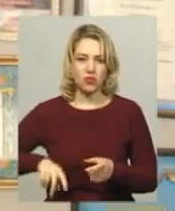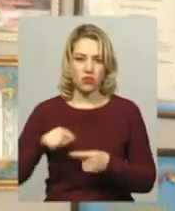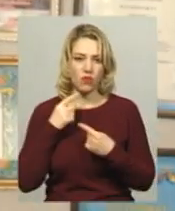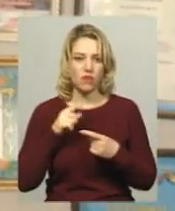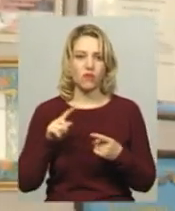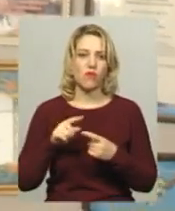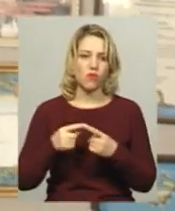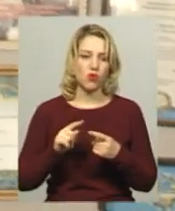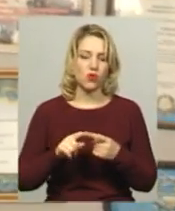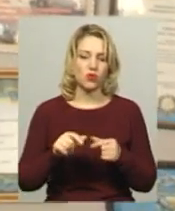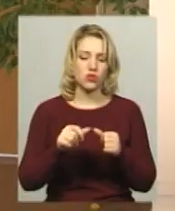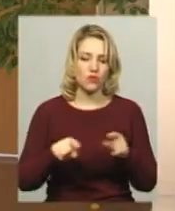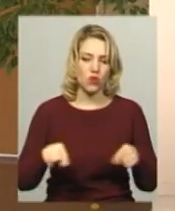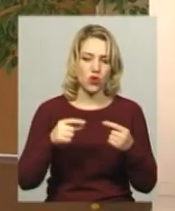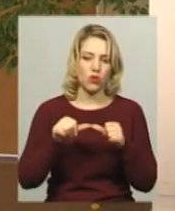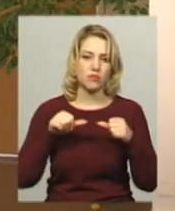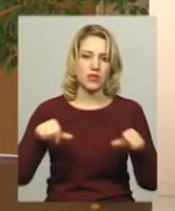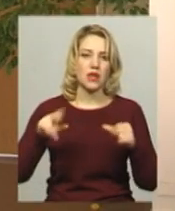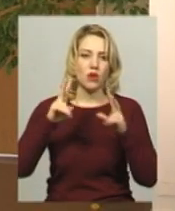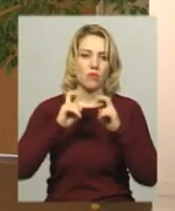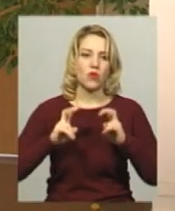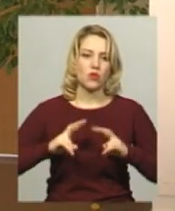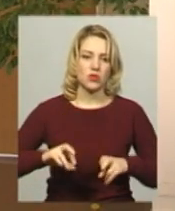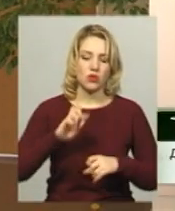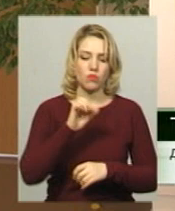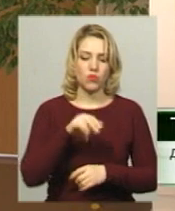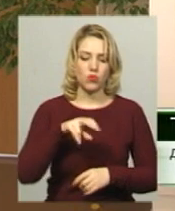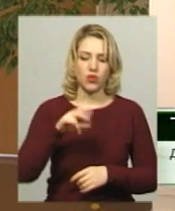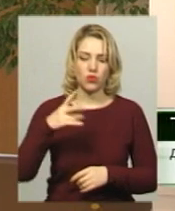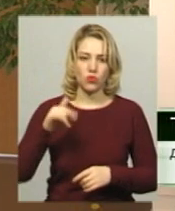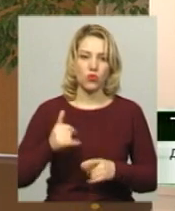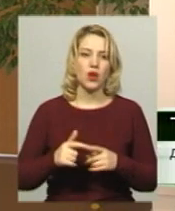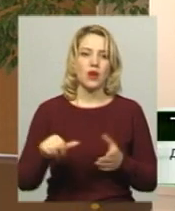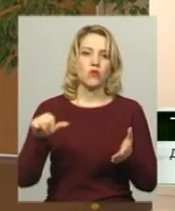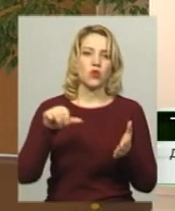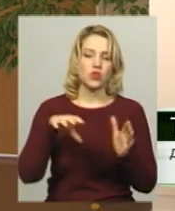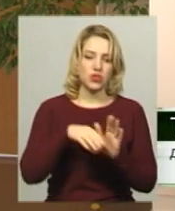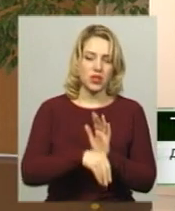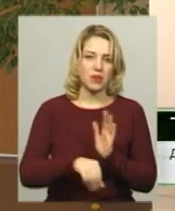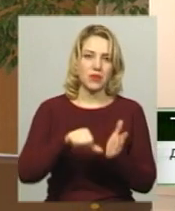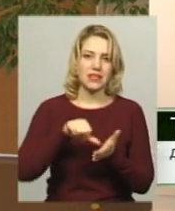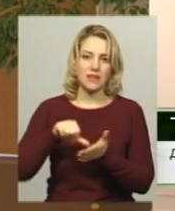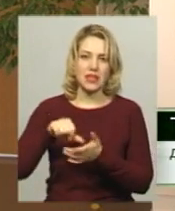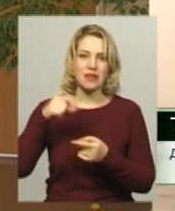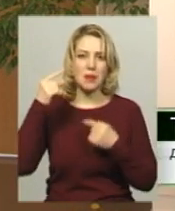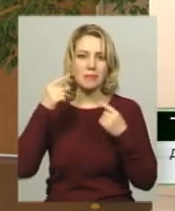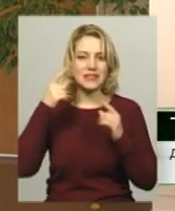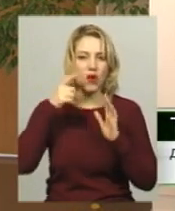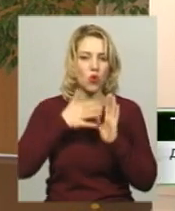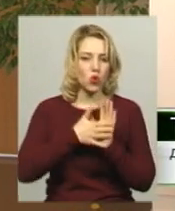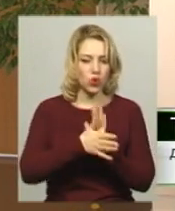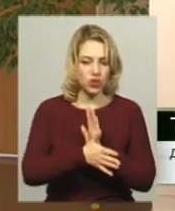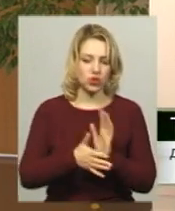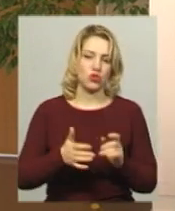комісію по розгляду випадку булінгу. В комісію ми включили безперечно представники психологічної служби, класного керівника,